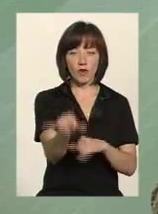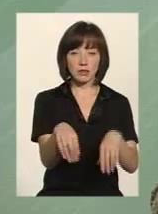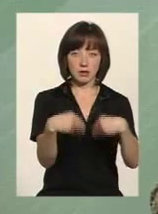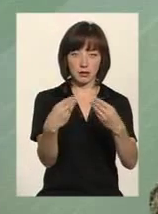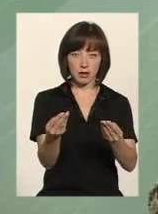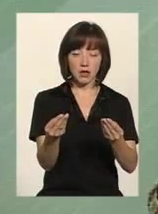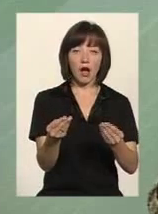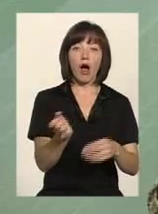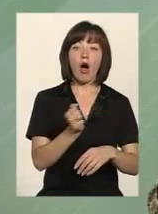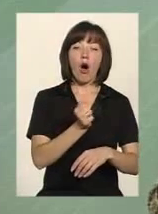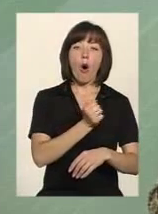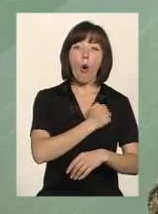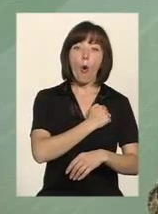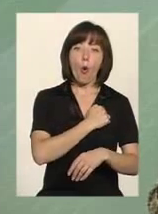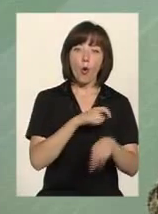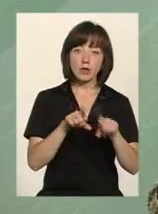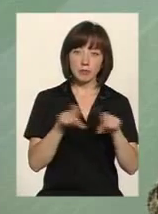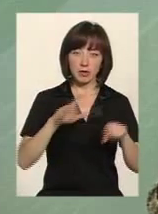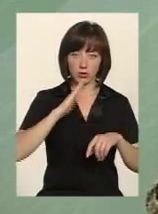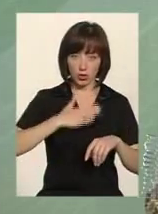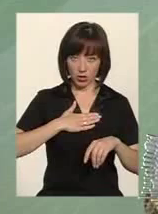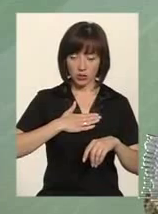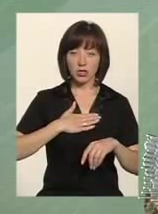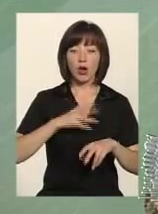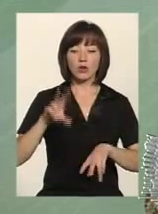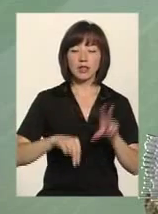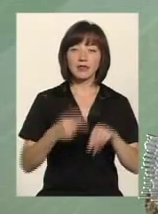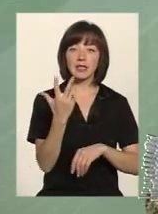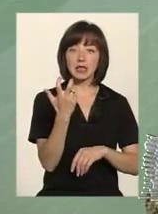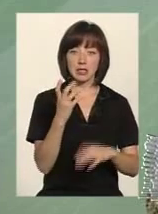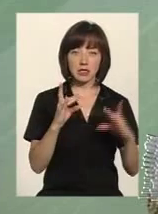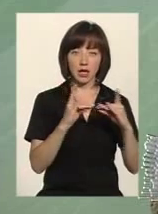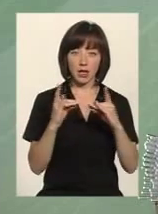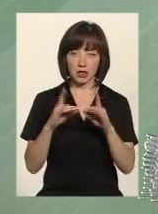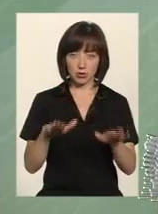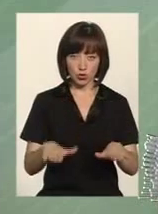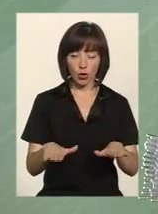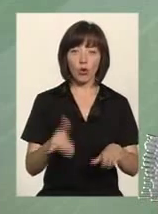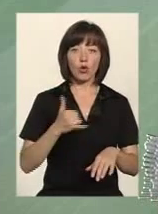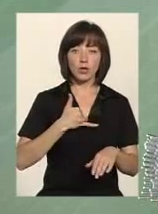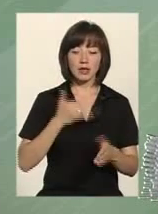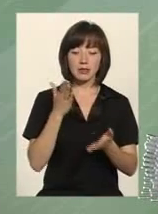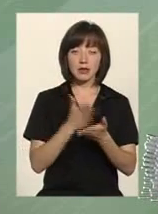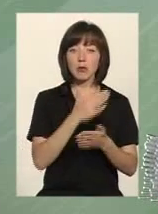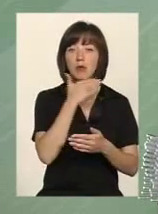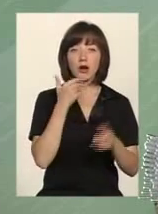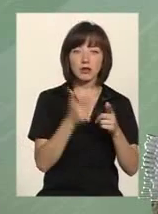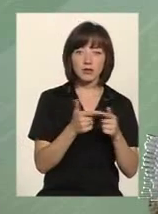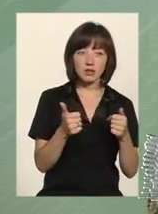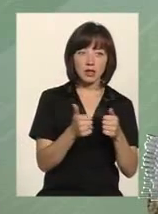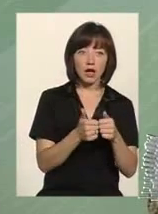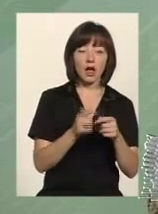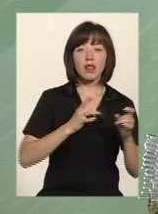Госпіталь розрахований взагалі на 300 ліжок. В нашому складі є багато профільних відділень. Це, зокрема,